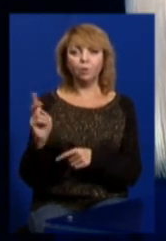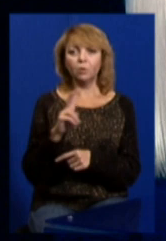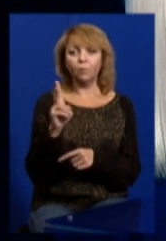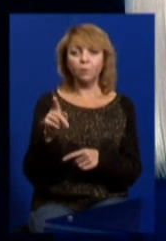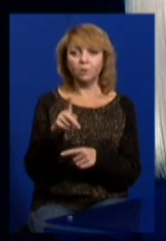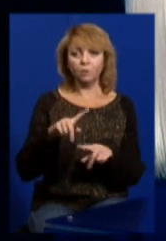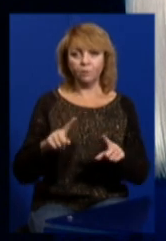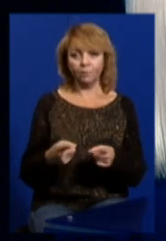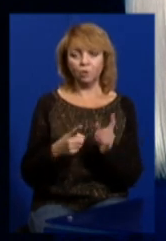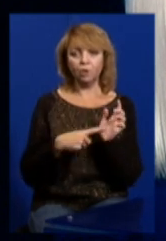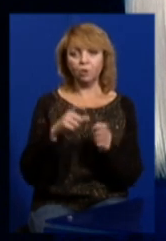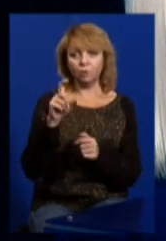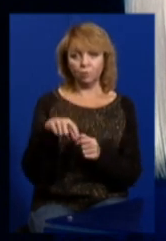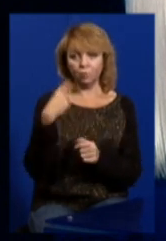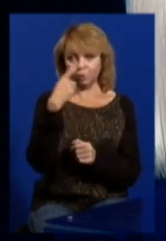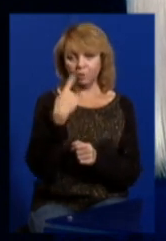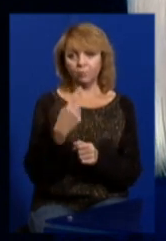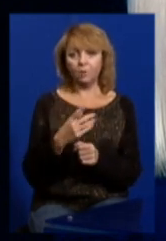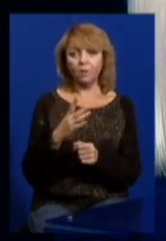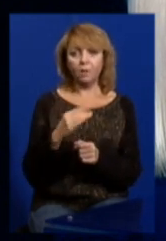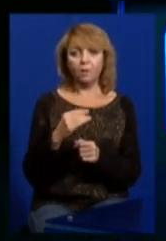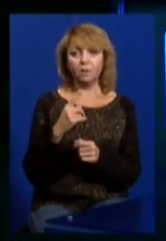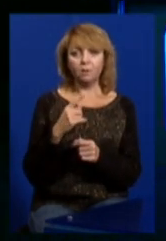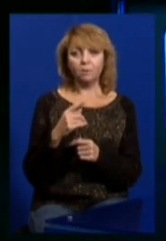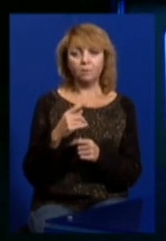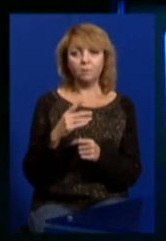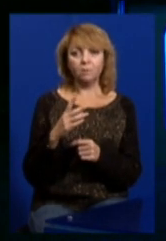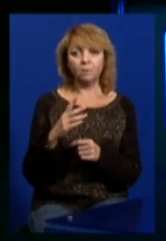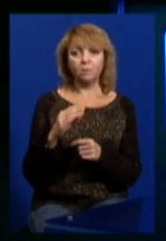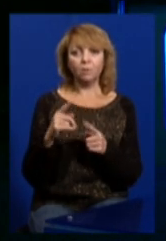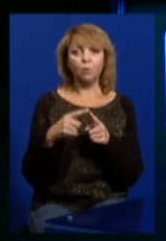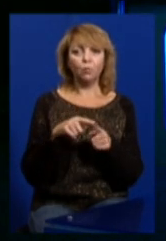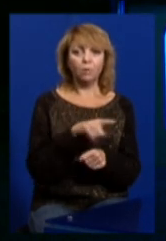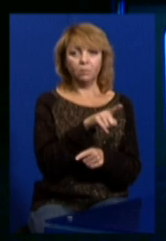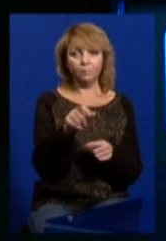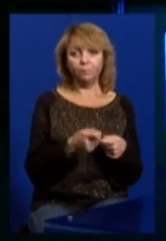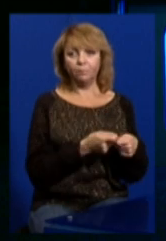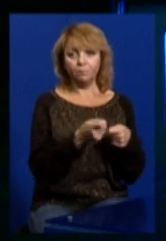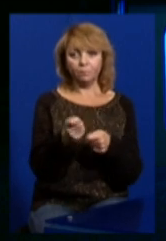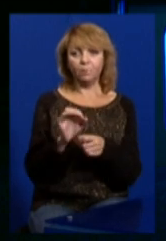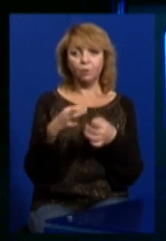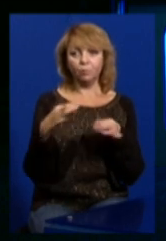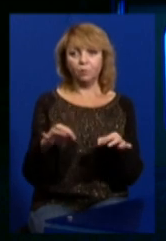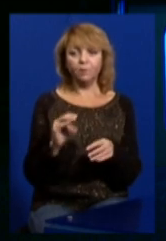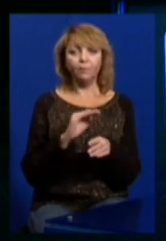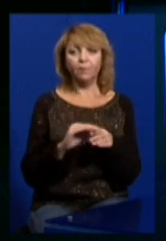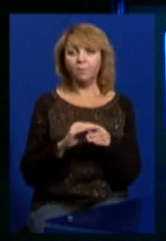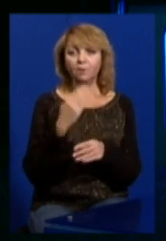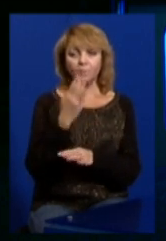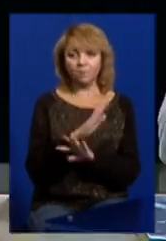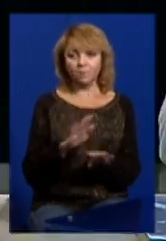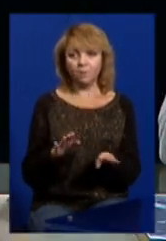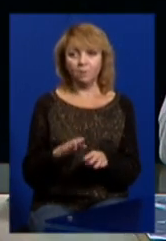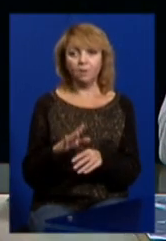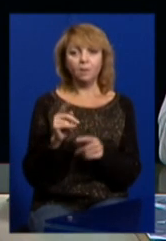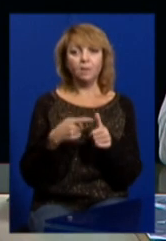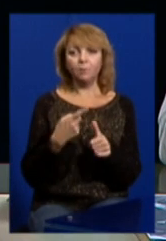затримали шість осіб, і десь за рух вивезли і відпустили. І майже ні прізвище не спитали ні у кого,